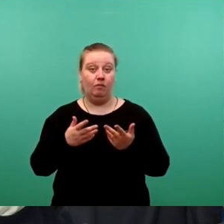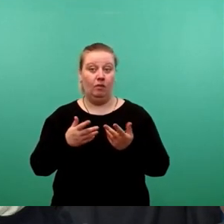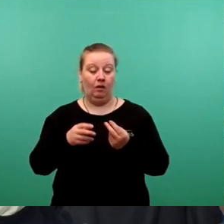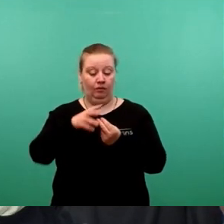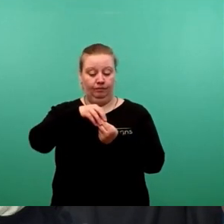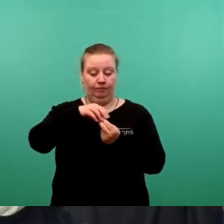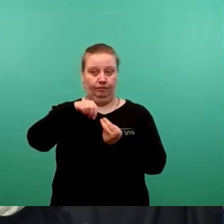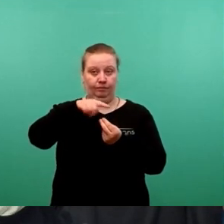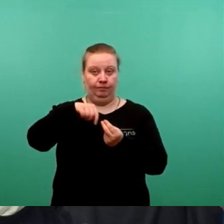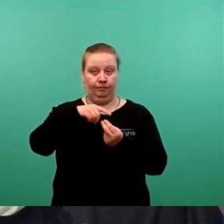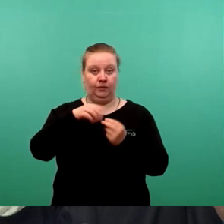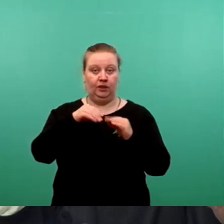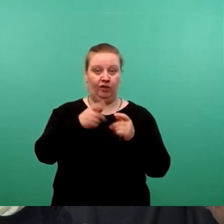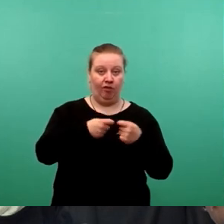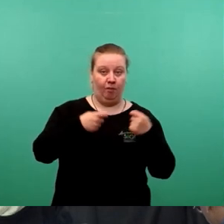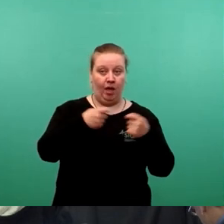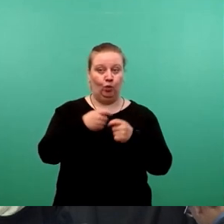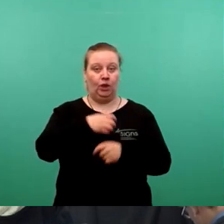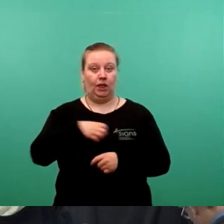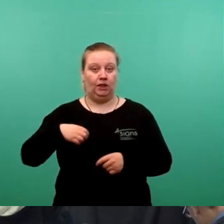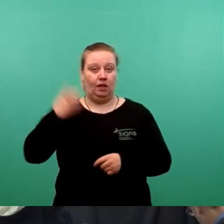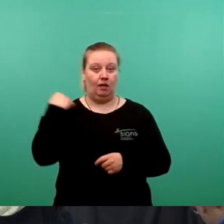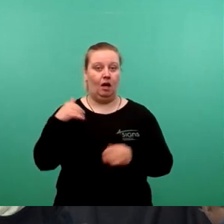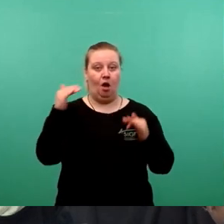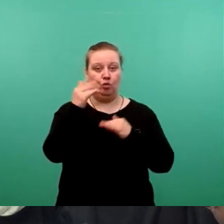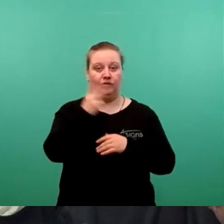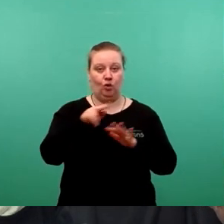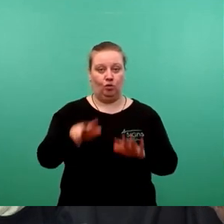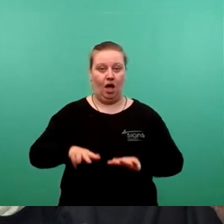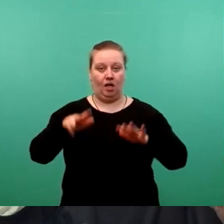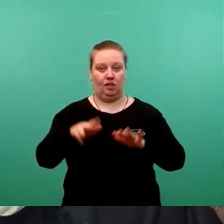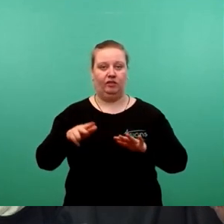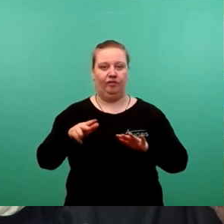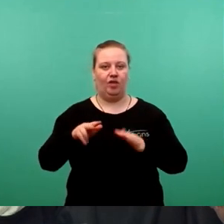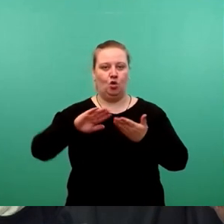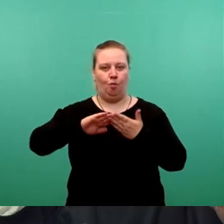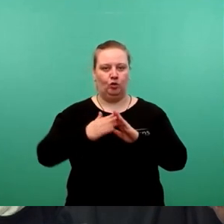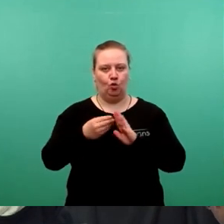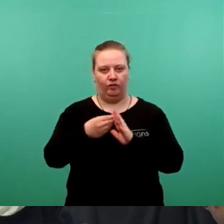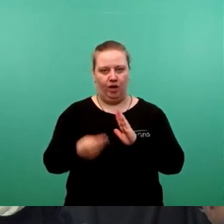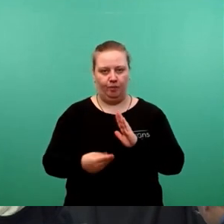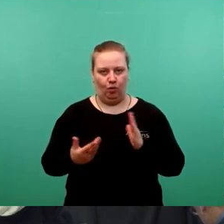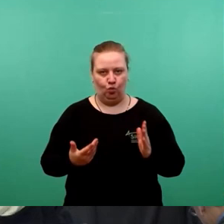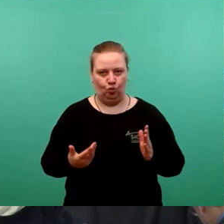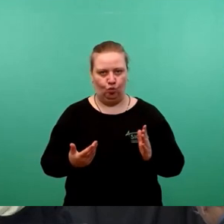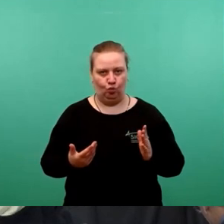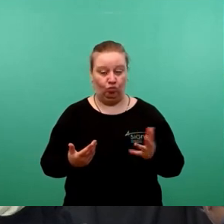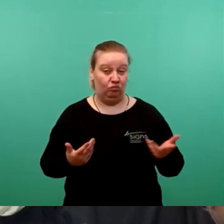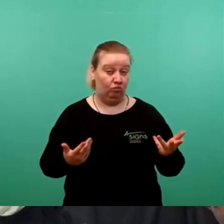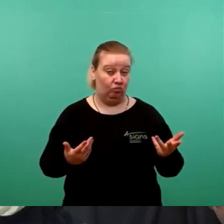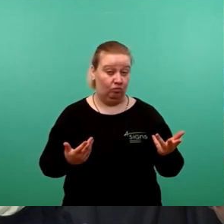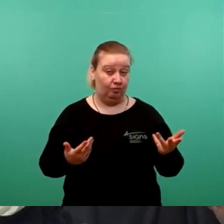Zweckverband und der Stadt Dresden besteht dann auch seit August 2018 eine Kooperations Vereinbarung. Jetzt beziehen sich meine Fragen